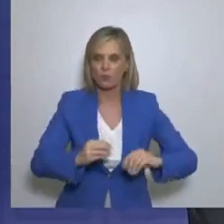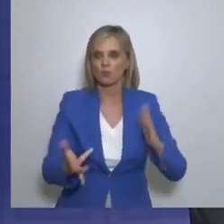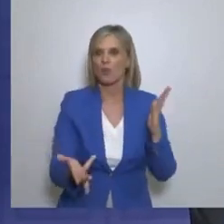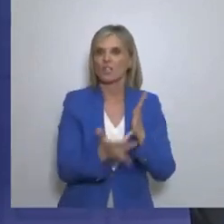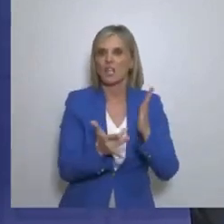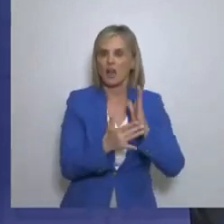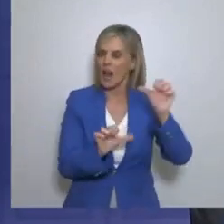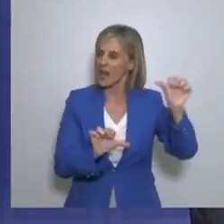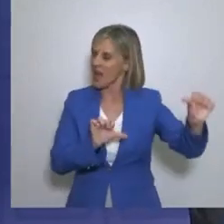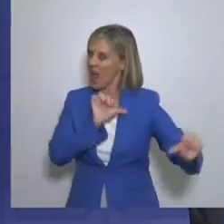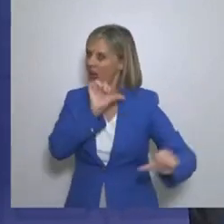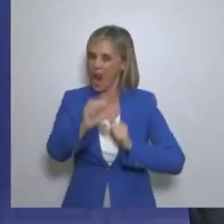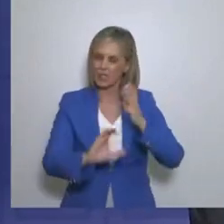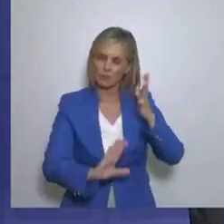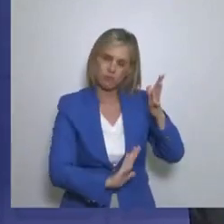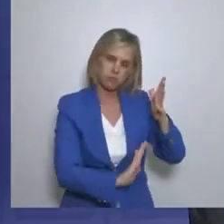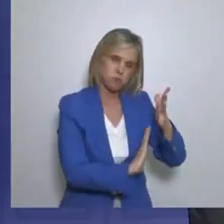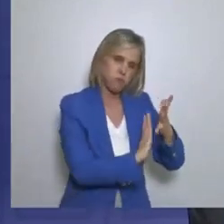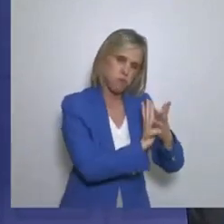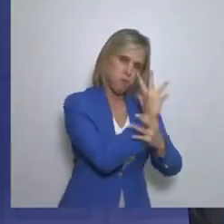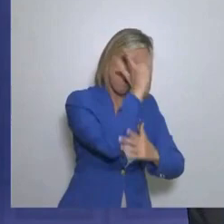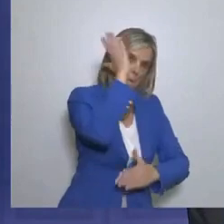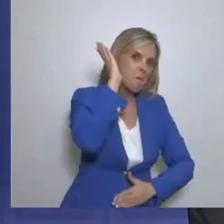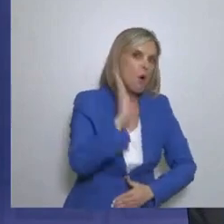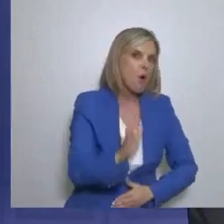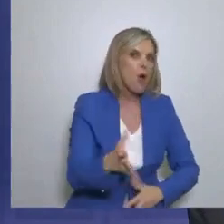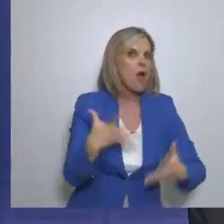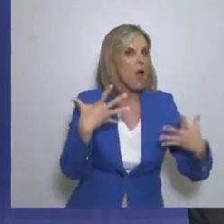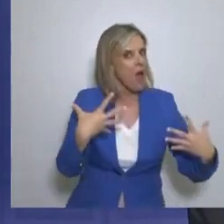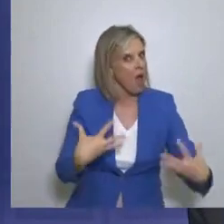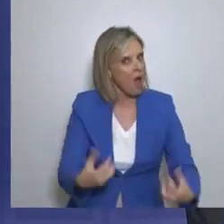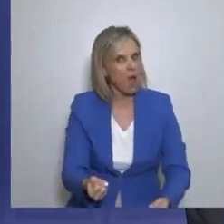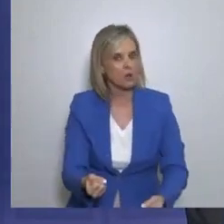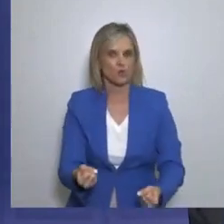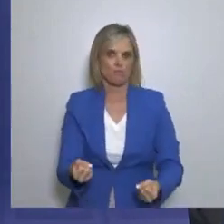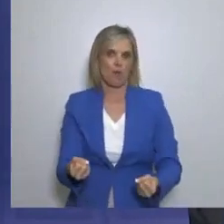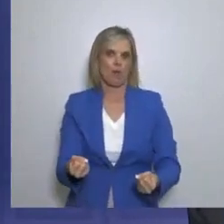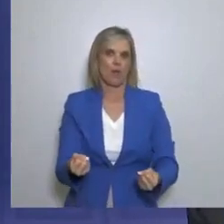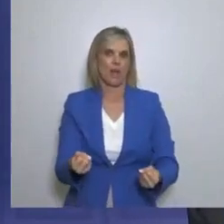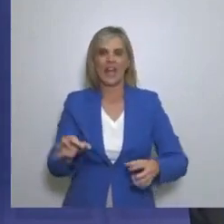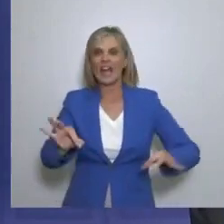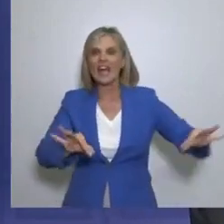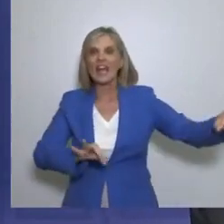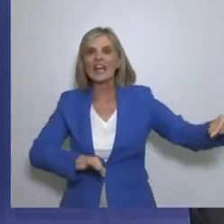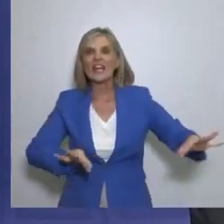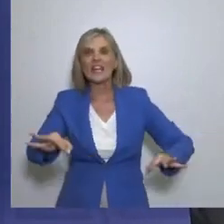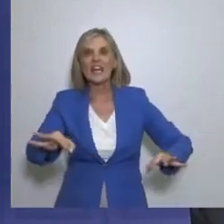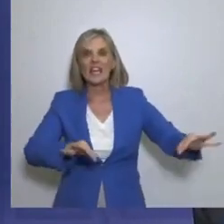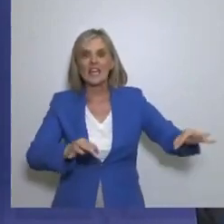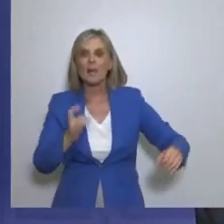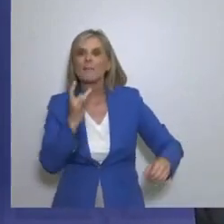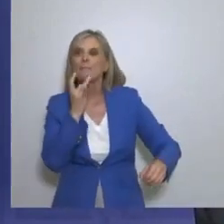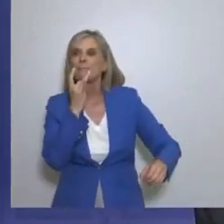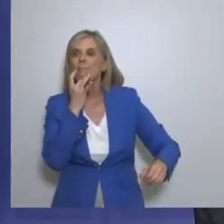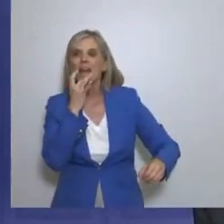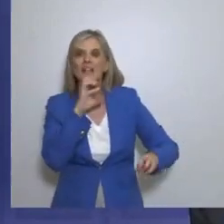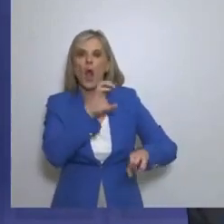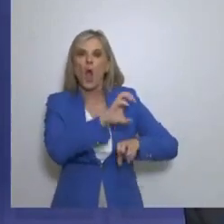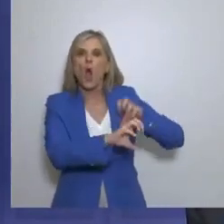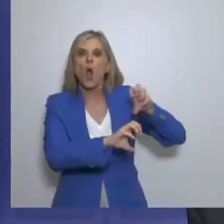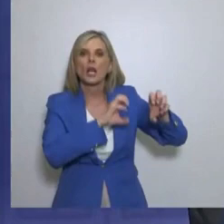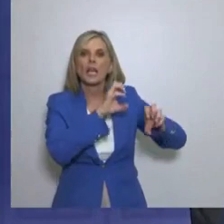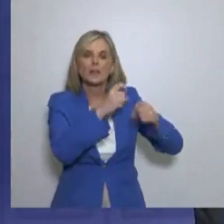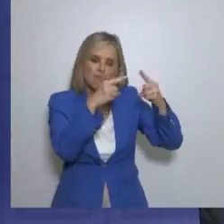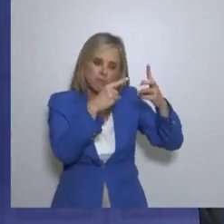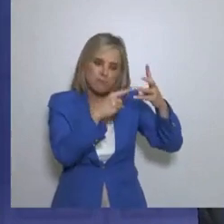μια νέα τροπή Οπωσδήποτε Διαθέτουμε σπάνιες γές Οπωσδήποτε διαθέτουμε μεταλλέμματα μοναδικά Στον παγκόσμιο και στον ουβραϊκό